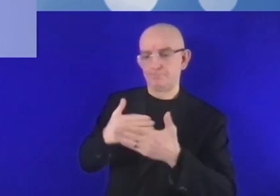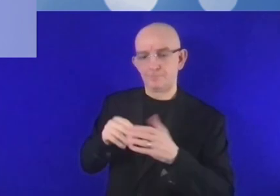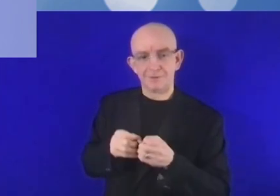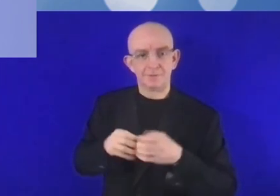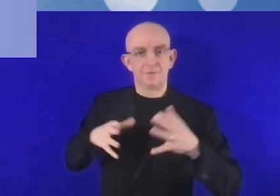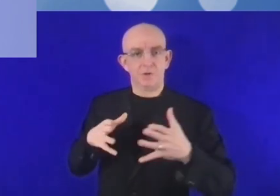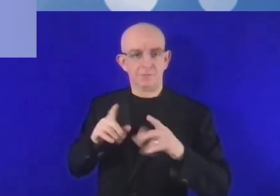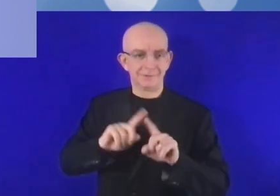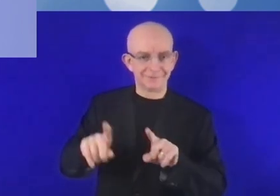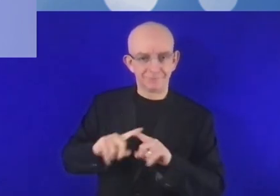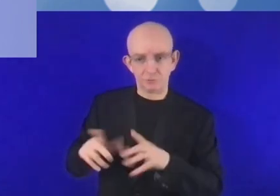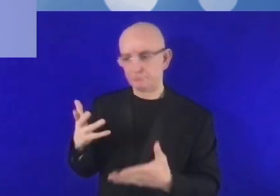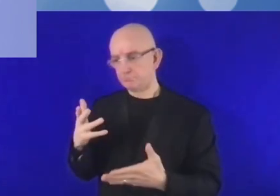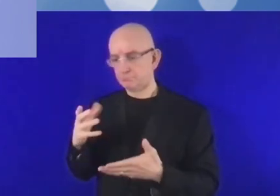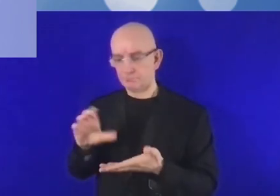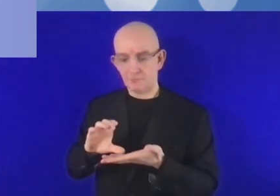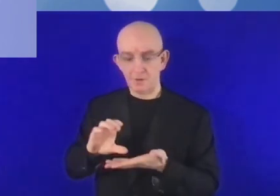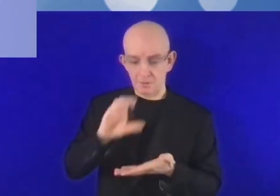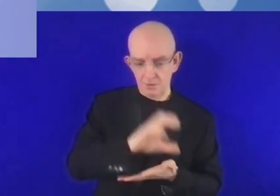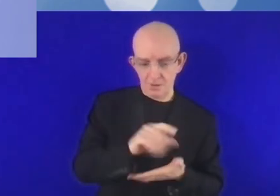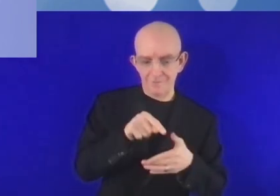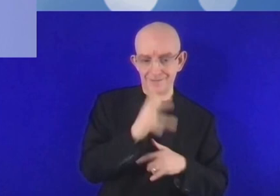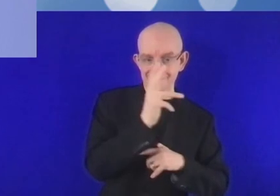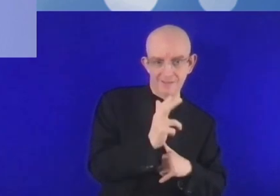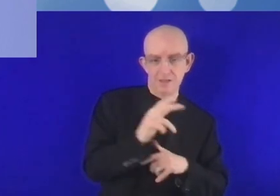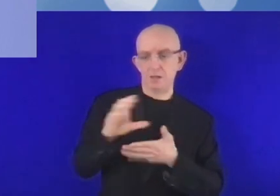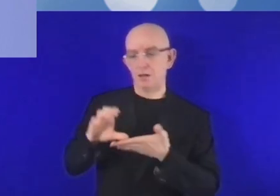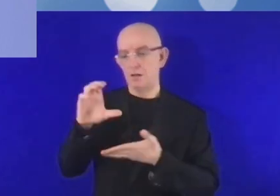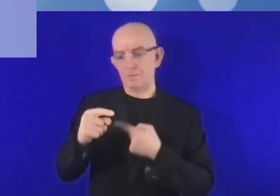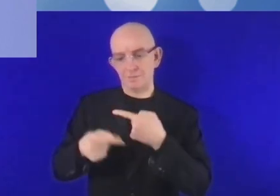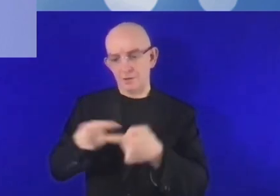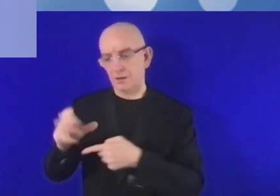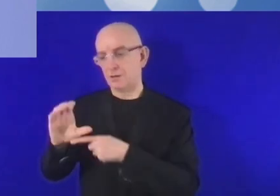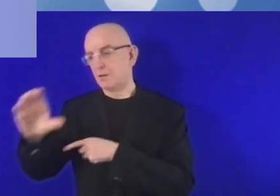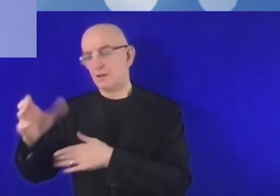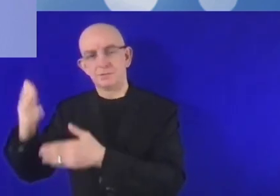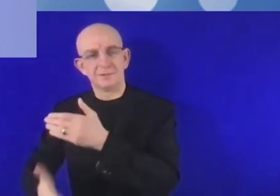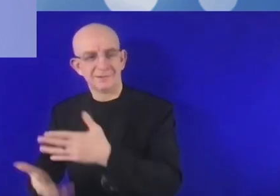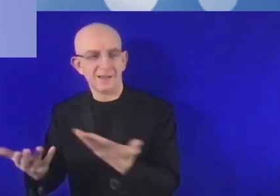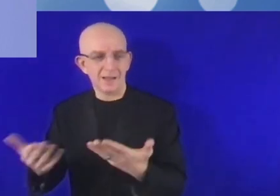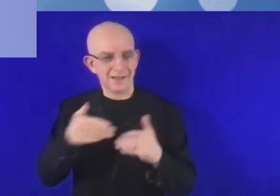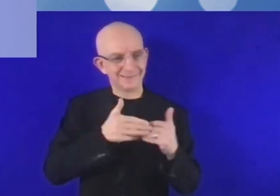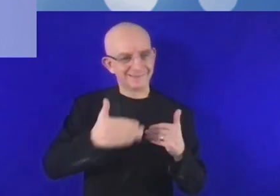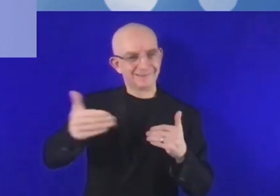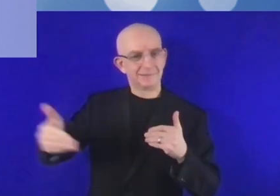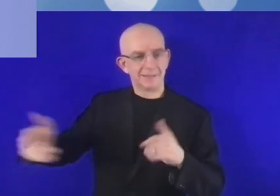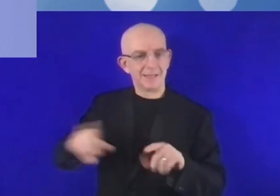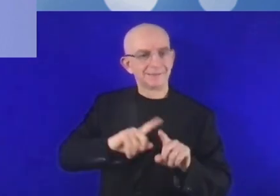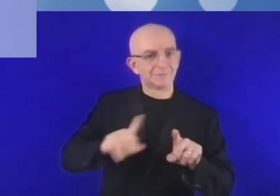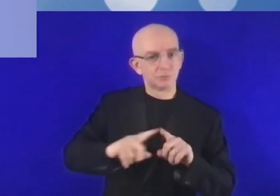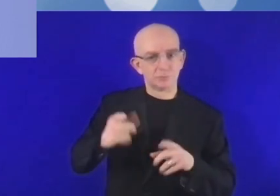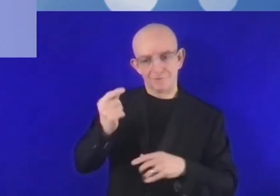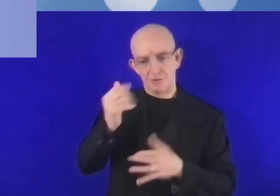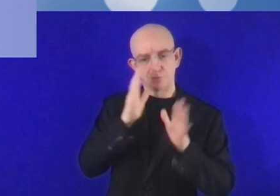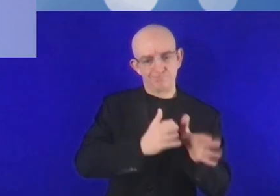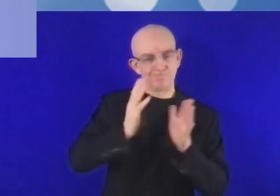de développement d'une entreprise donnée. Donc, on n pas besoin des mêmes outils au début, au moment de la création d